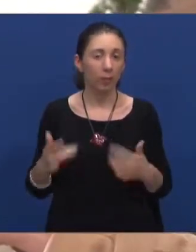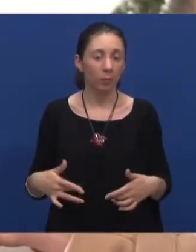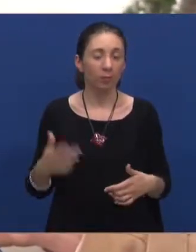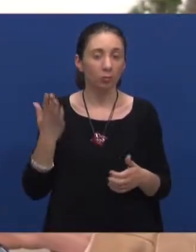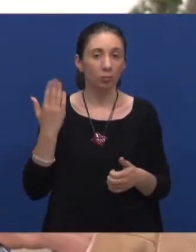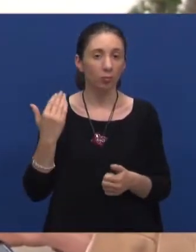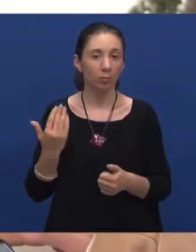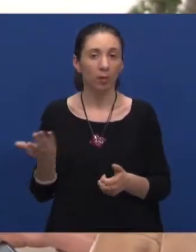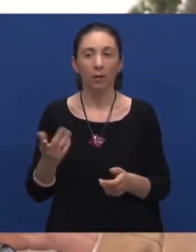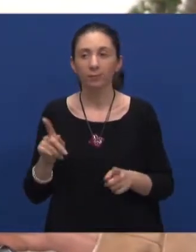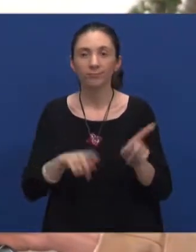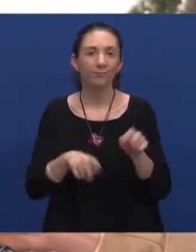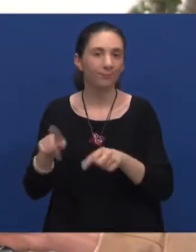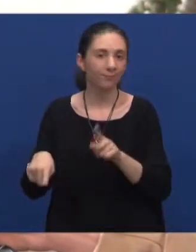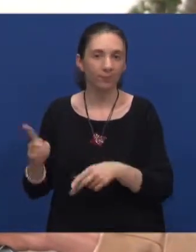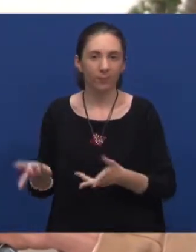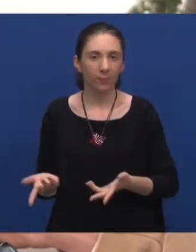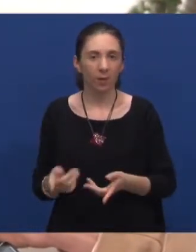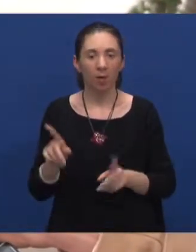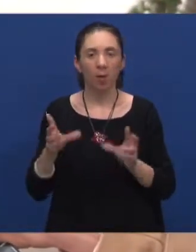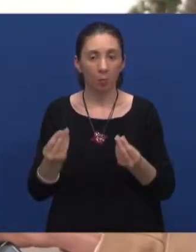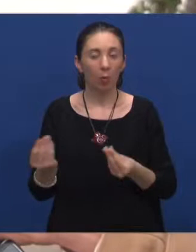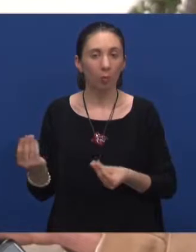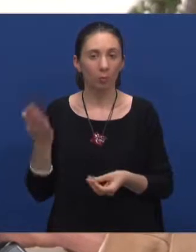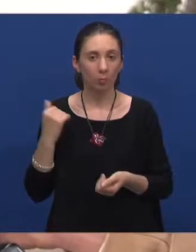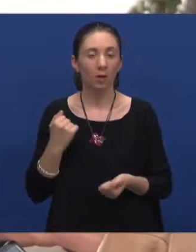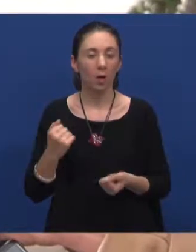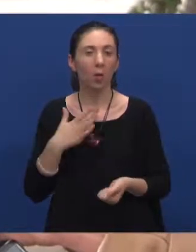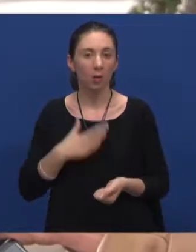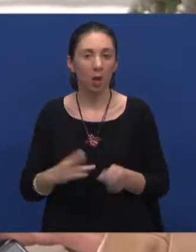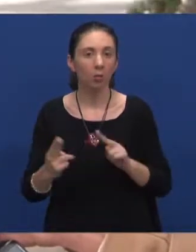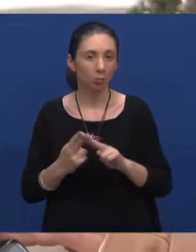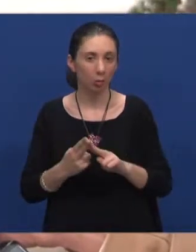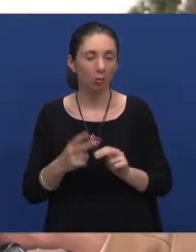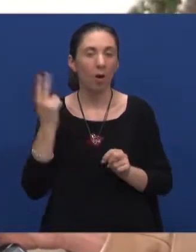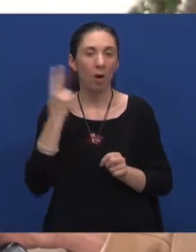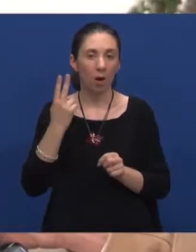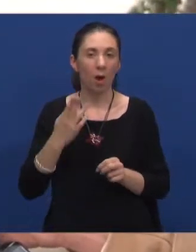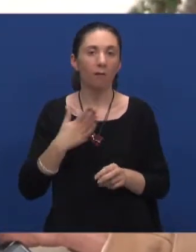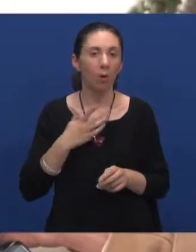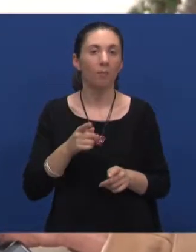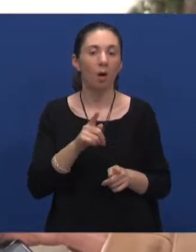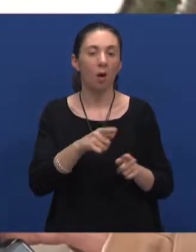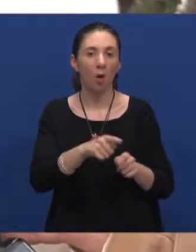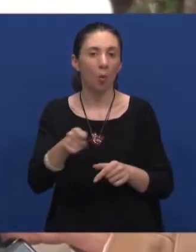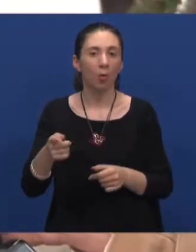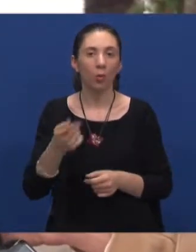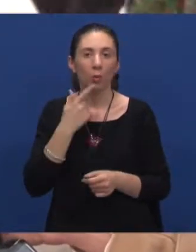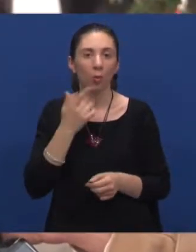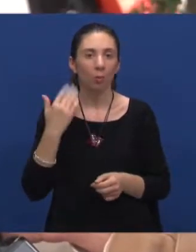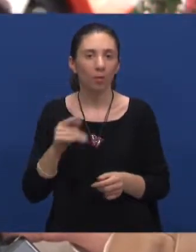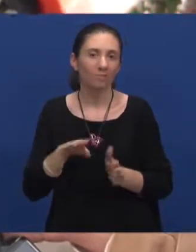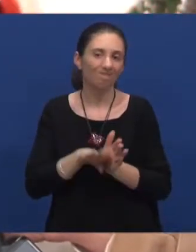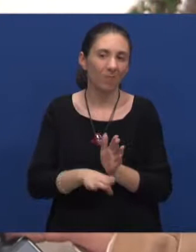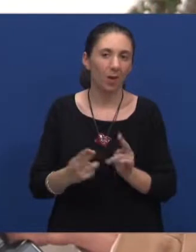su bili kako tko, mnogi su bili vrlo dragi i susretljivi, ali naravno bilo je i onih koji su